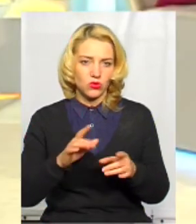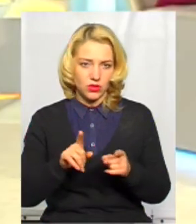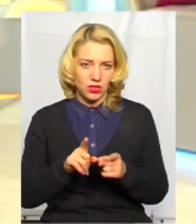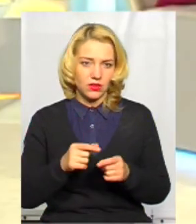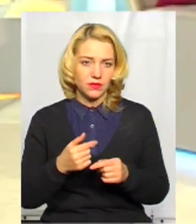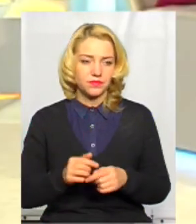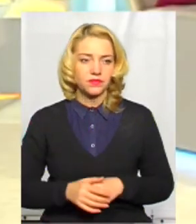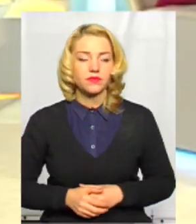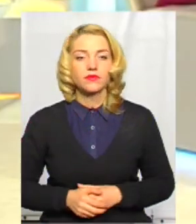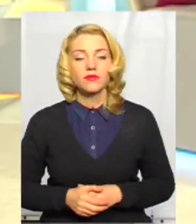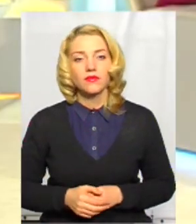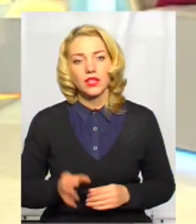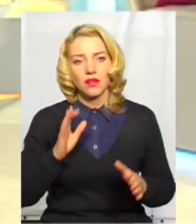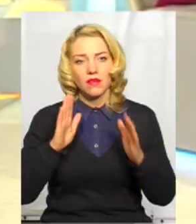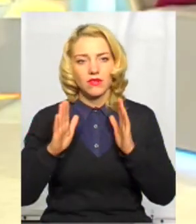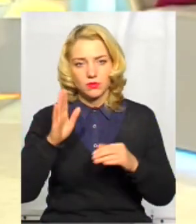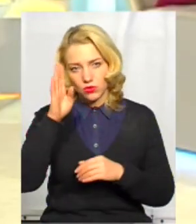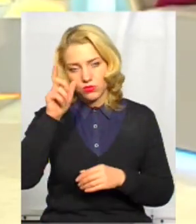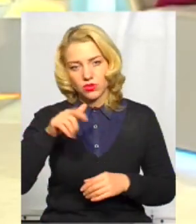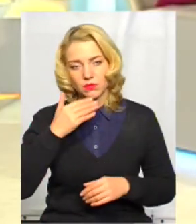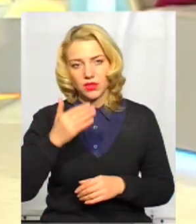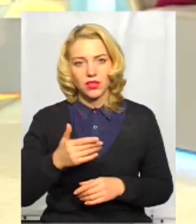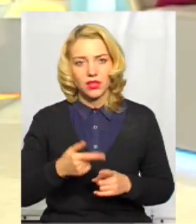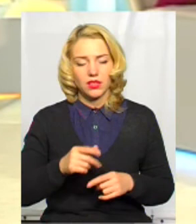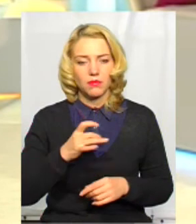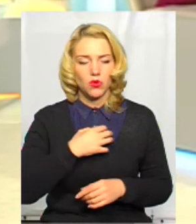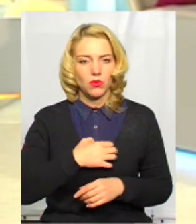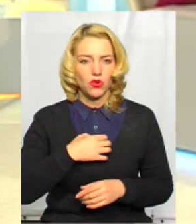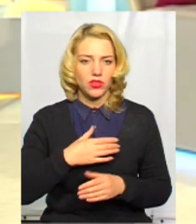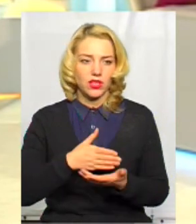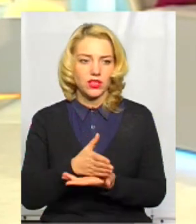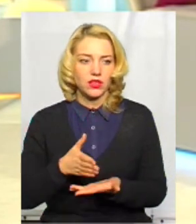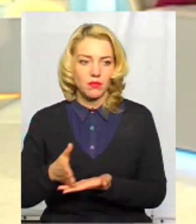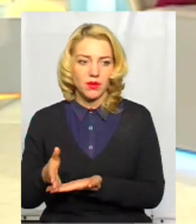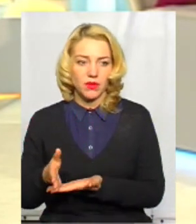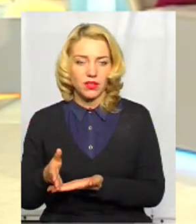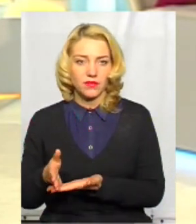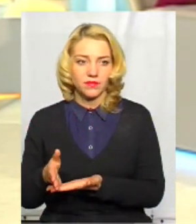запитання у мережі Facebook. Степан Кушнір запитує про пріоритетні напрямки.